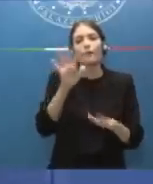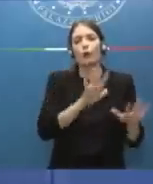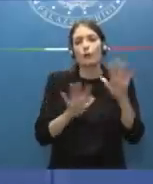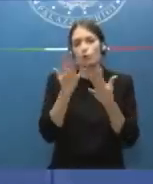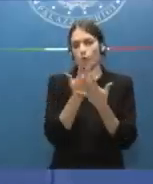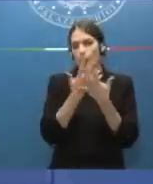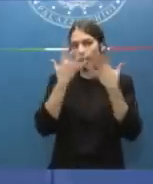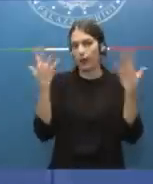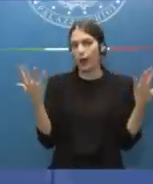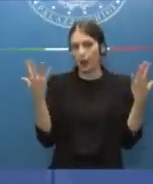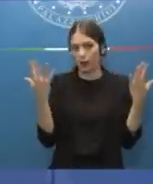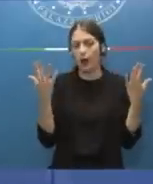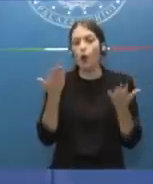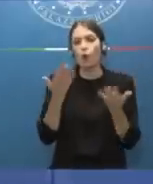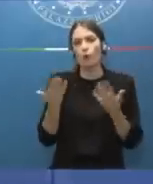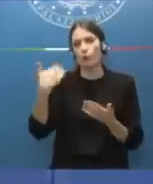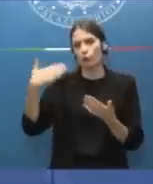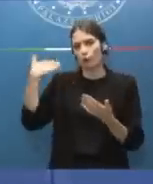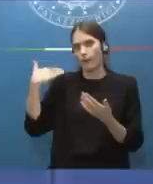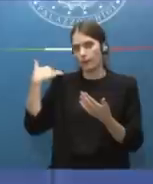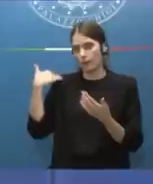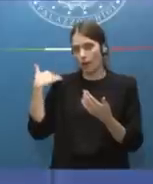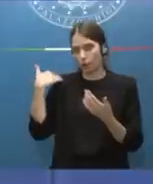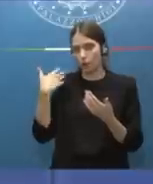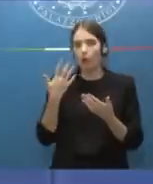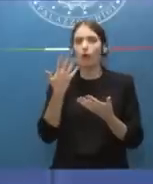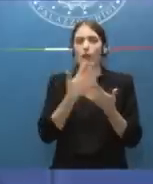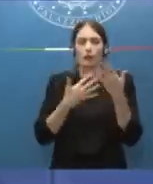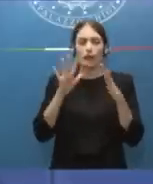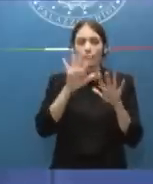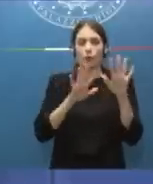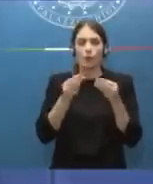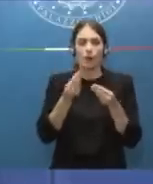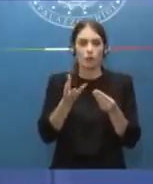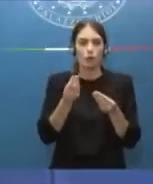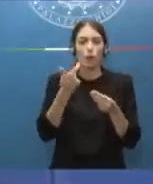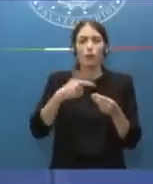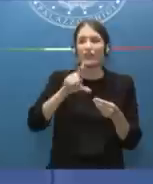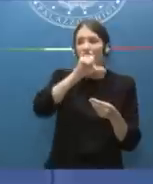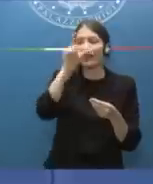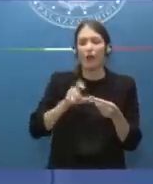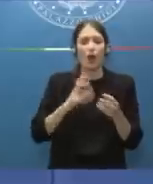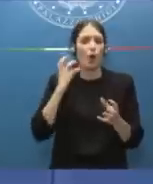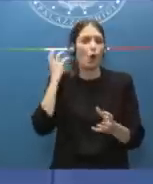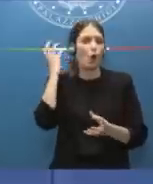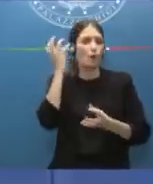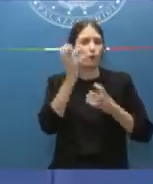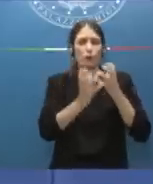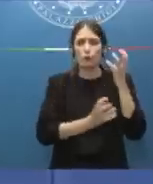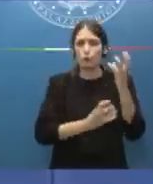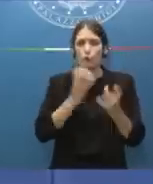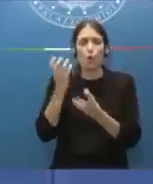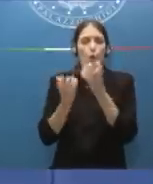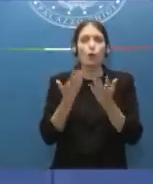chiara di quella che è stata fatta in passato perché in Italia è stata fatta una confusione che non si è vista in